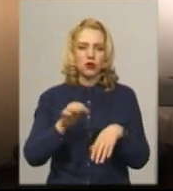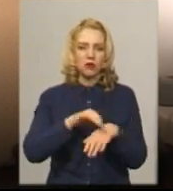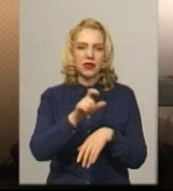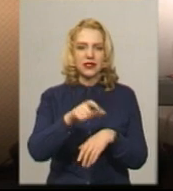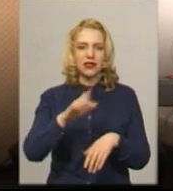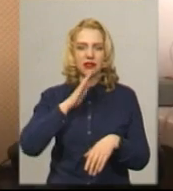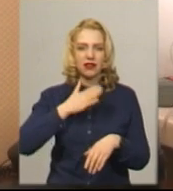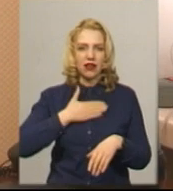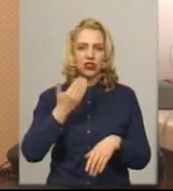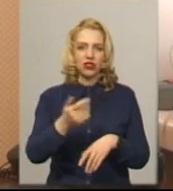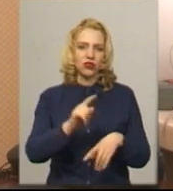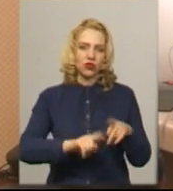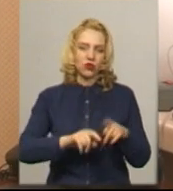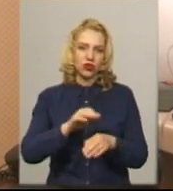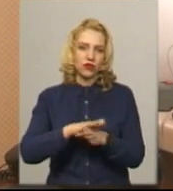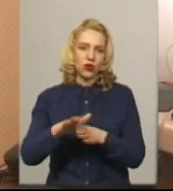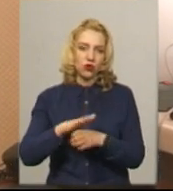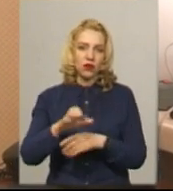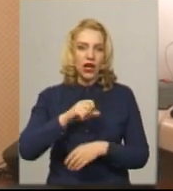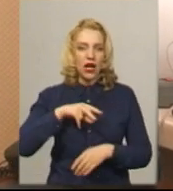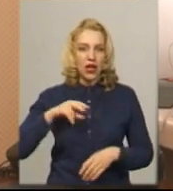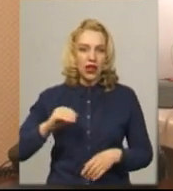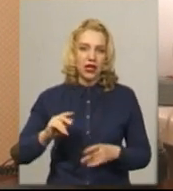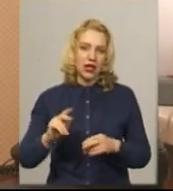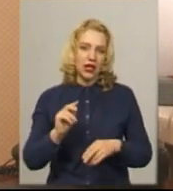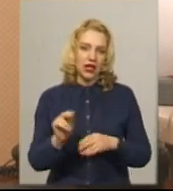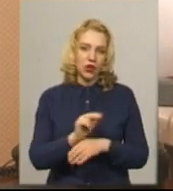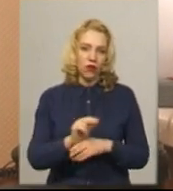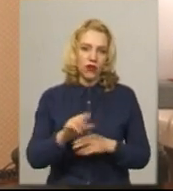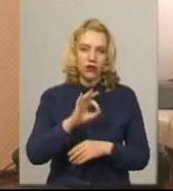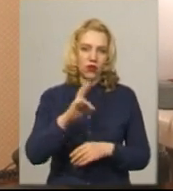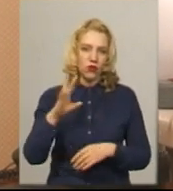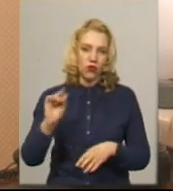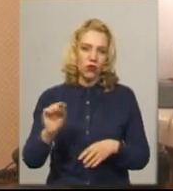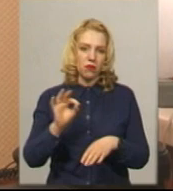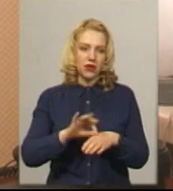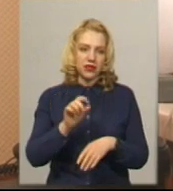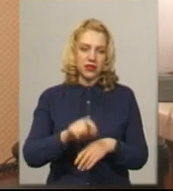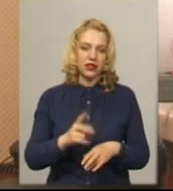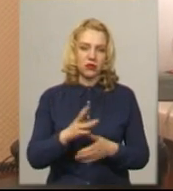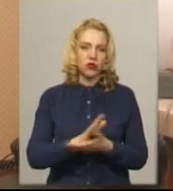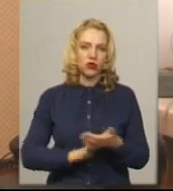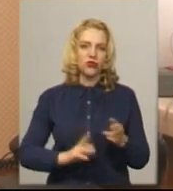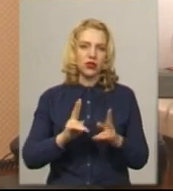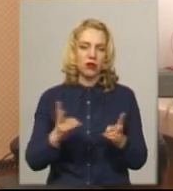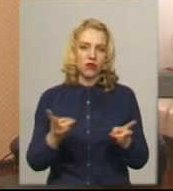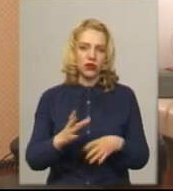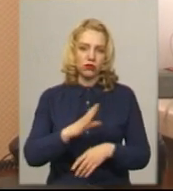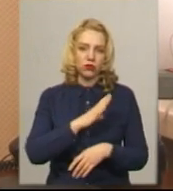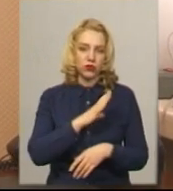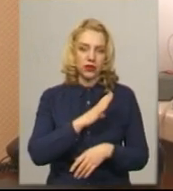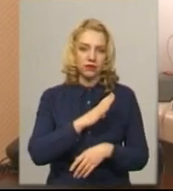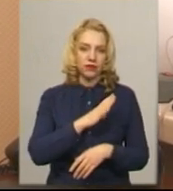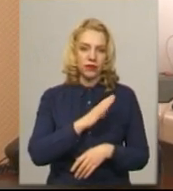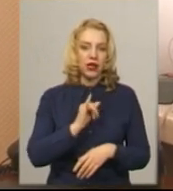наші і їх родичі це виконували. Але лікування онкологічного пацієнта продовжується так, як воно повинно бути. І